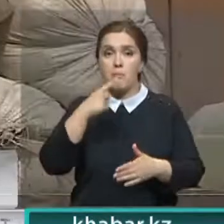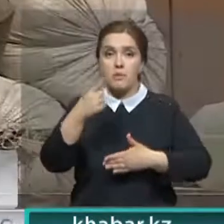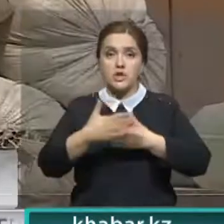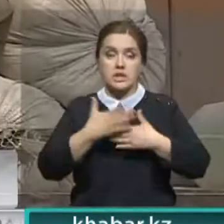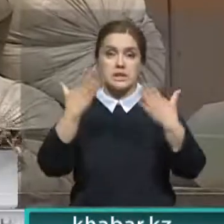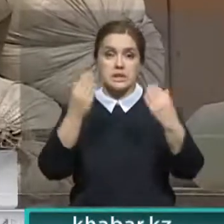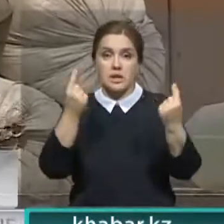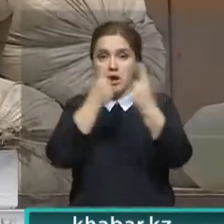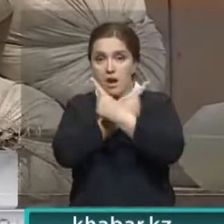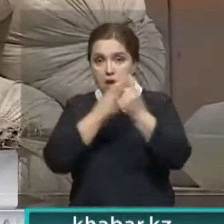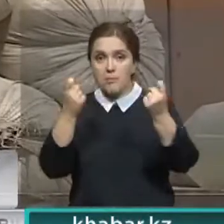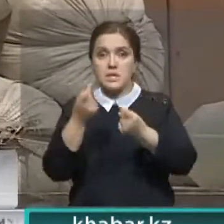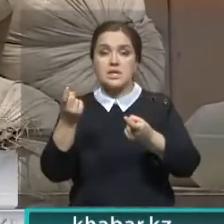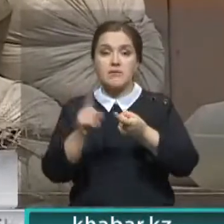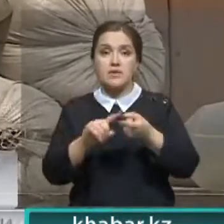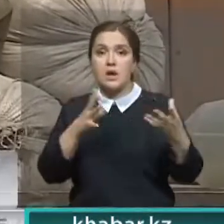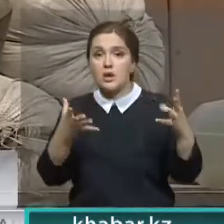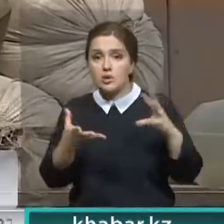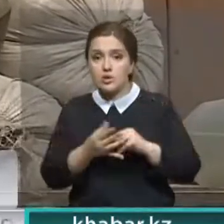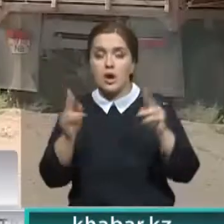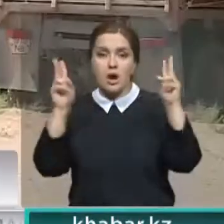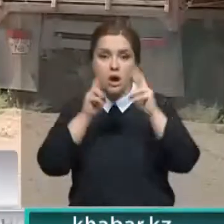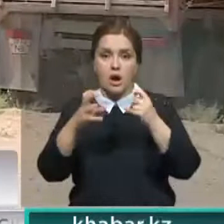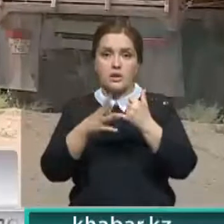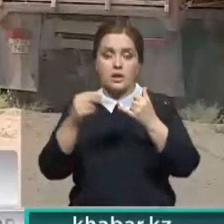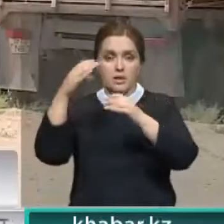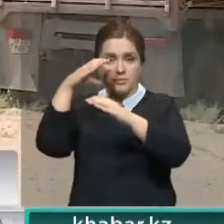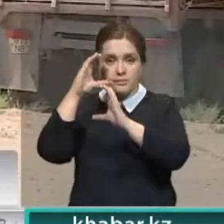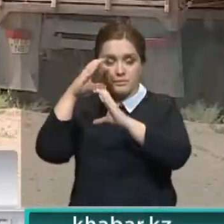ясно в ближайшие дни. Во многом это зависит от результатов анализа почвы.